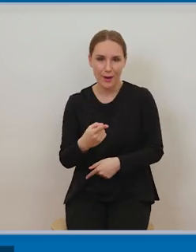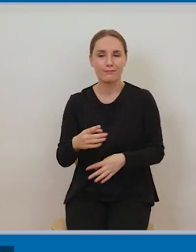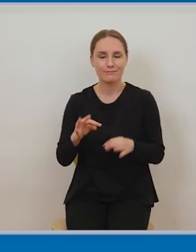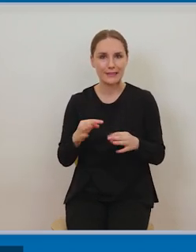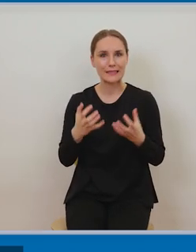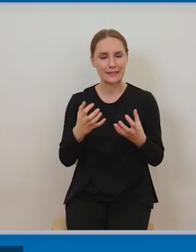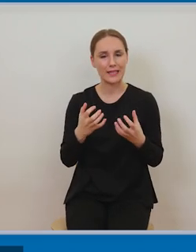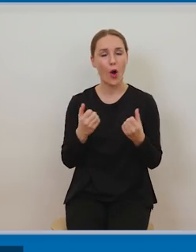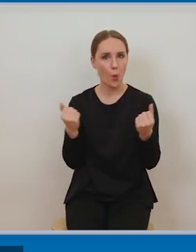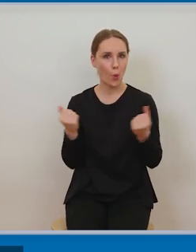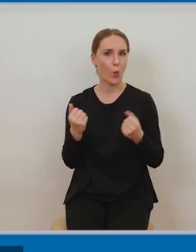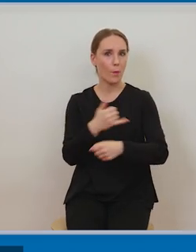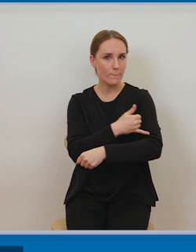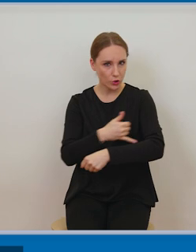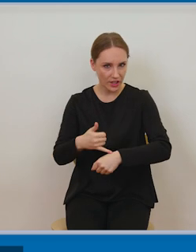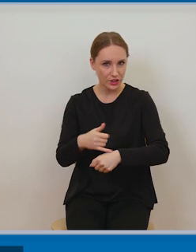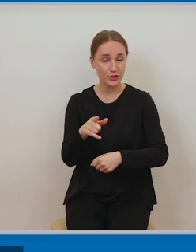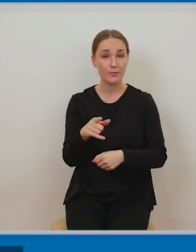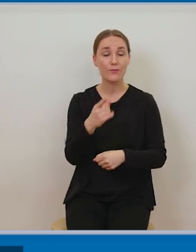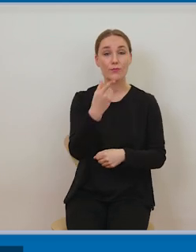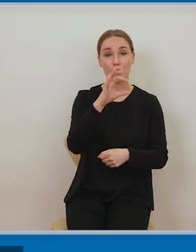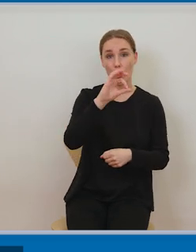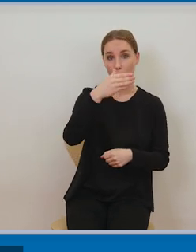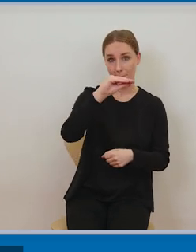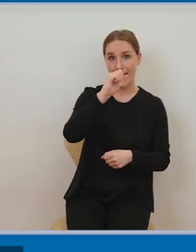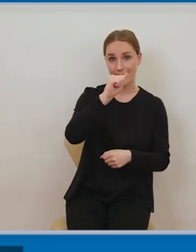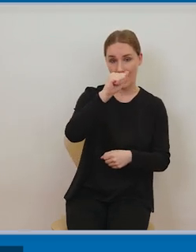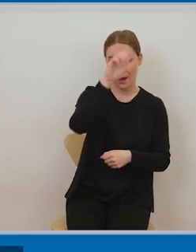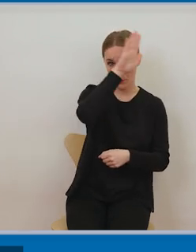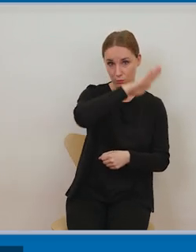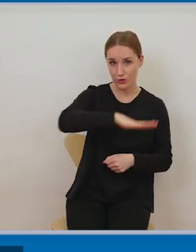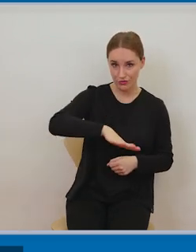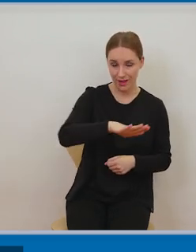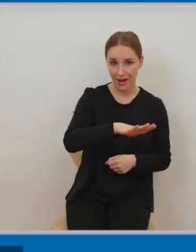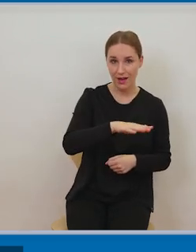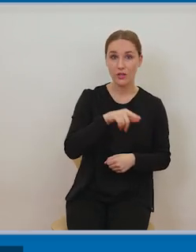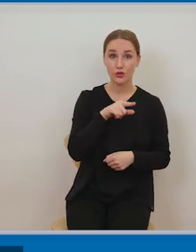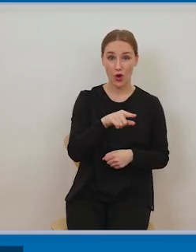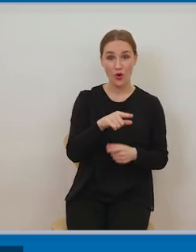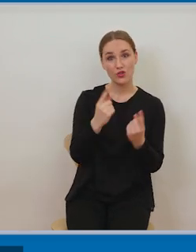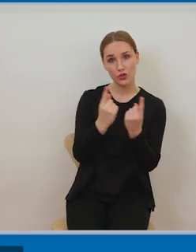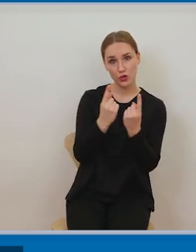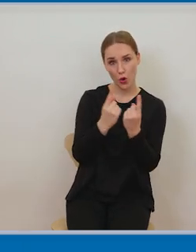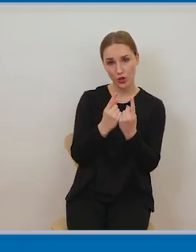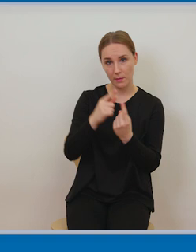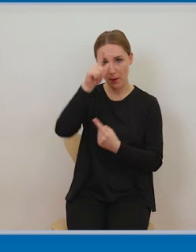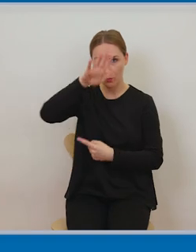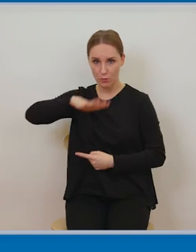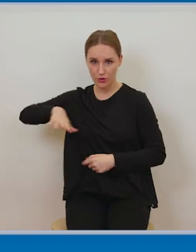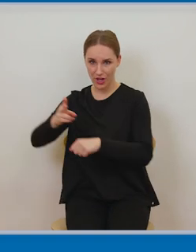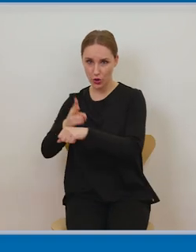podkreślić, domena publiczna nie jest synonimem publicznej dostępności utworów.